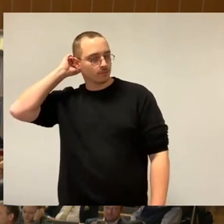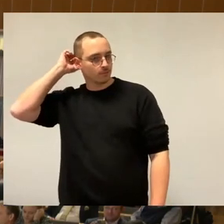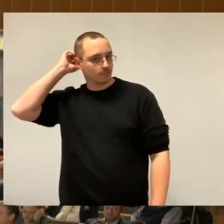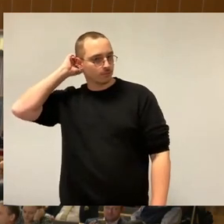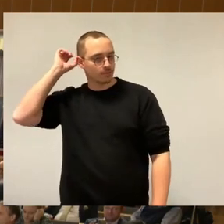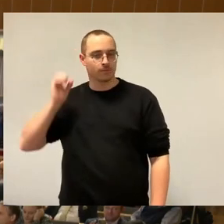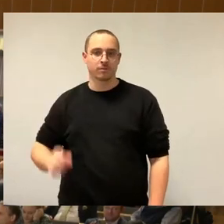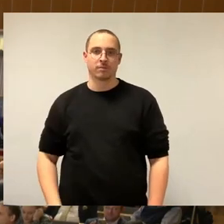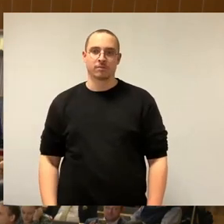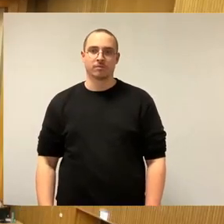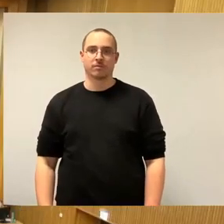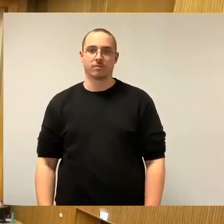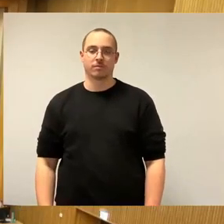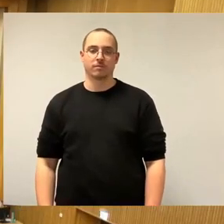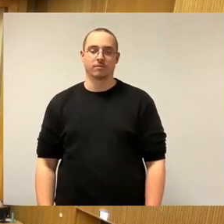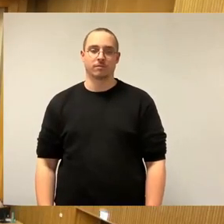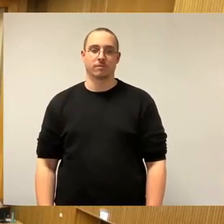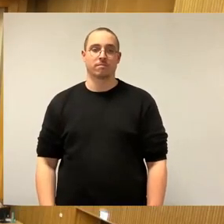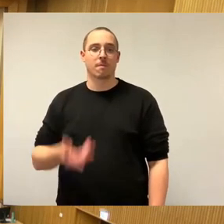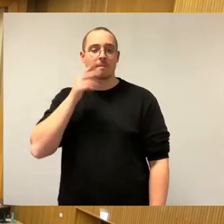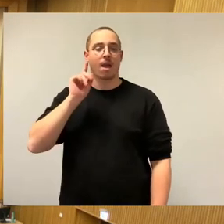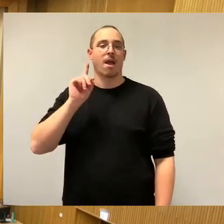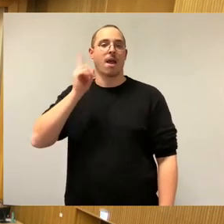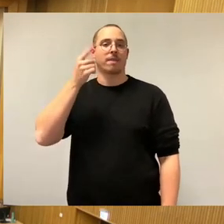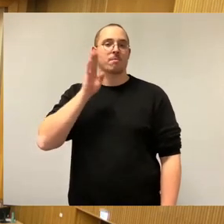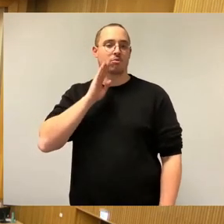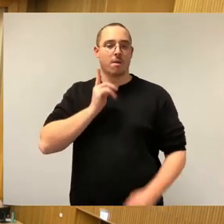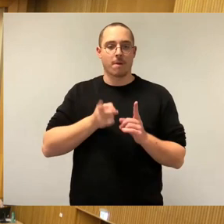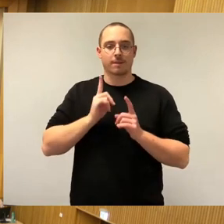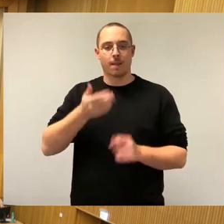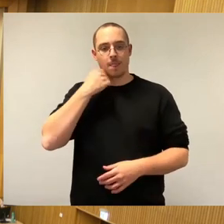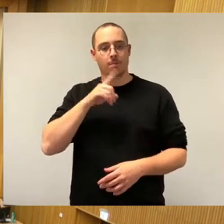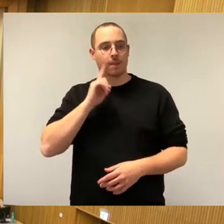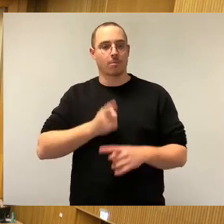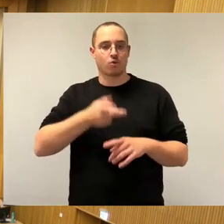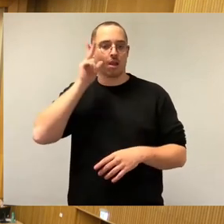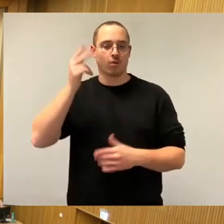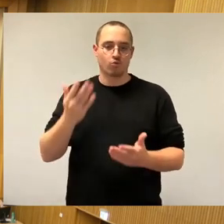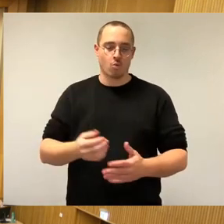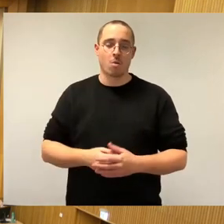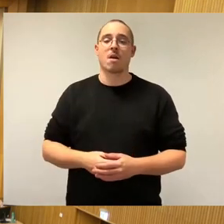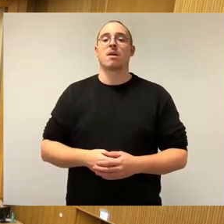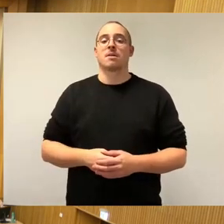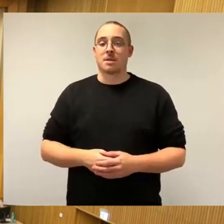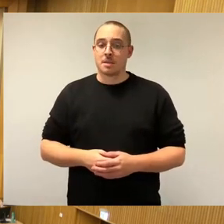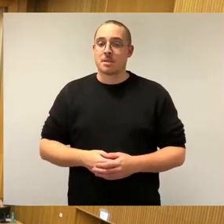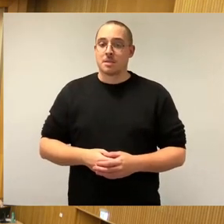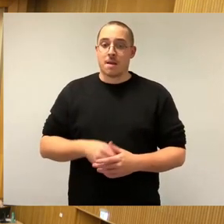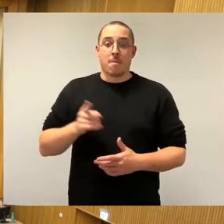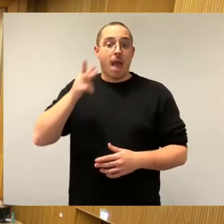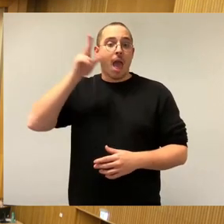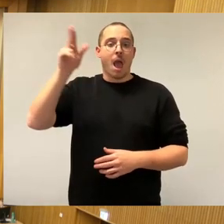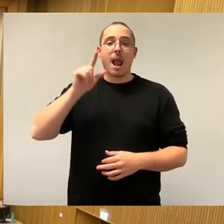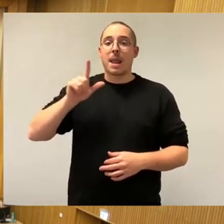Herr Erster Bürgermeister, meine Damen und Herren, das, was Herr Lazinski hier gesagt hat, ist für mich wieder ein typisches